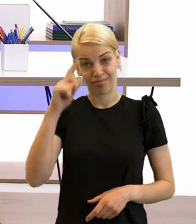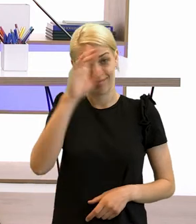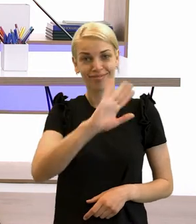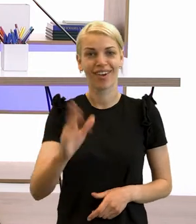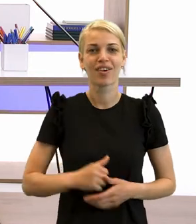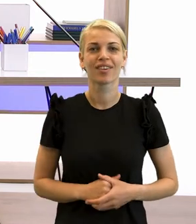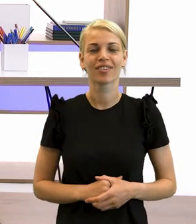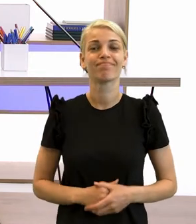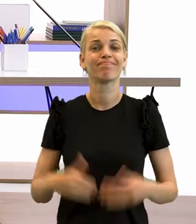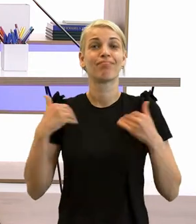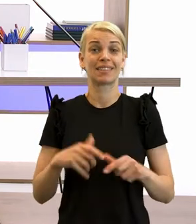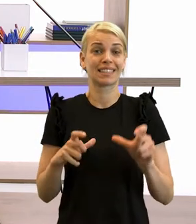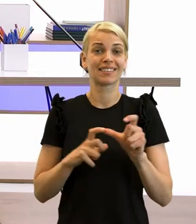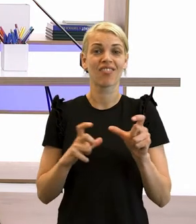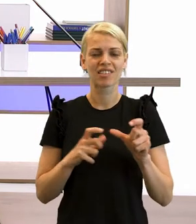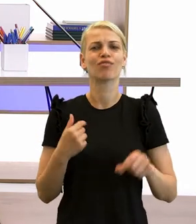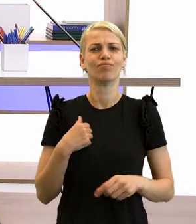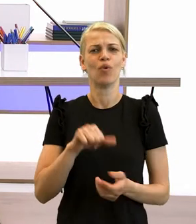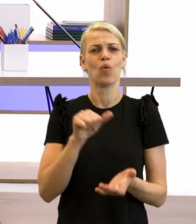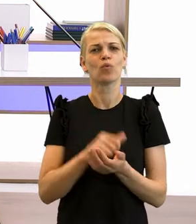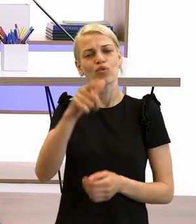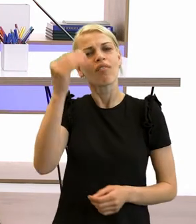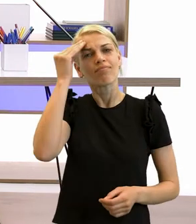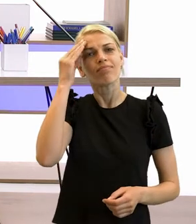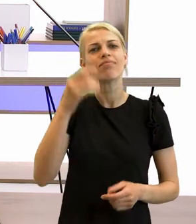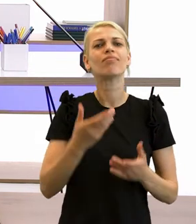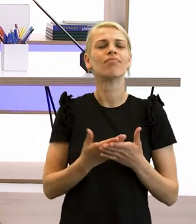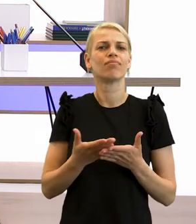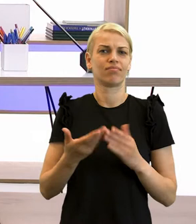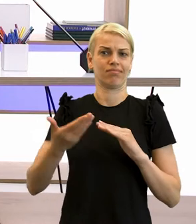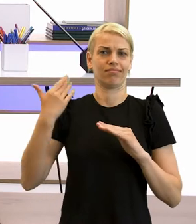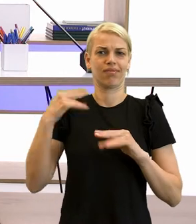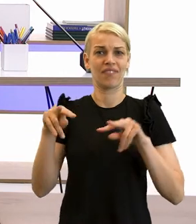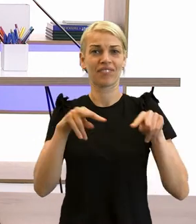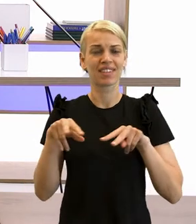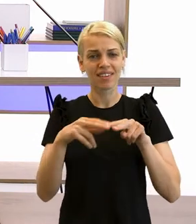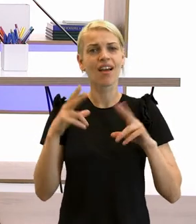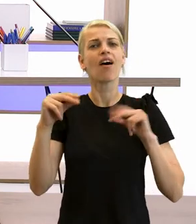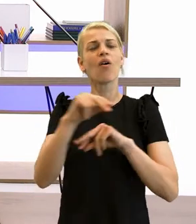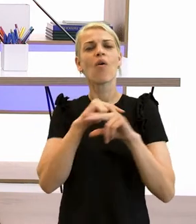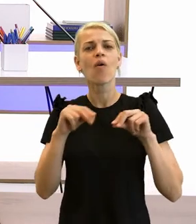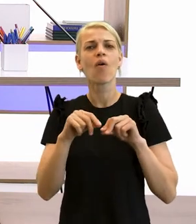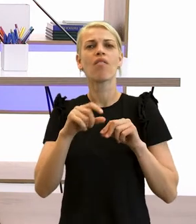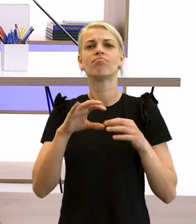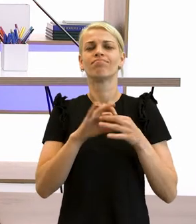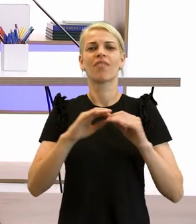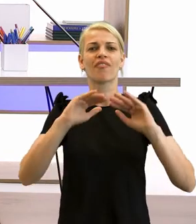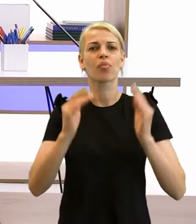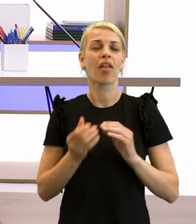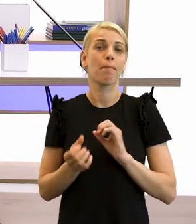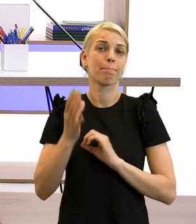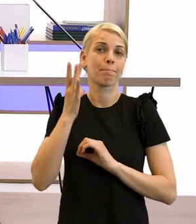Ďakujem za pozornosť.